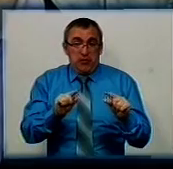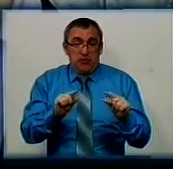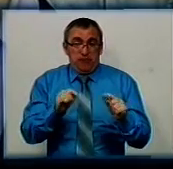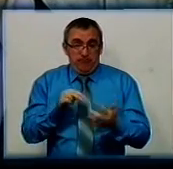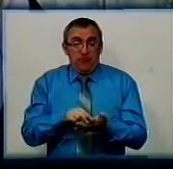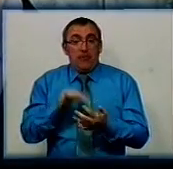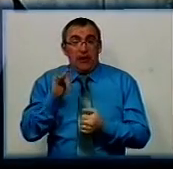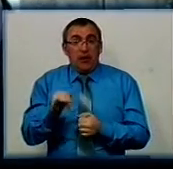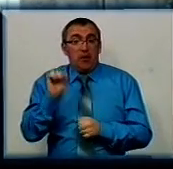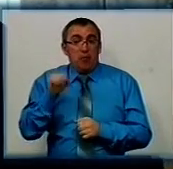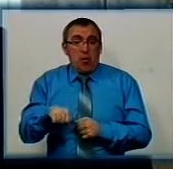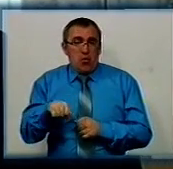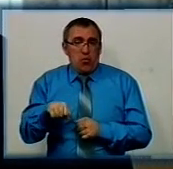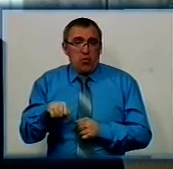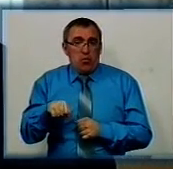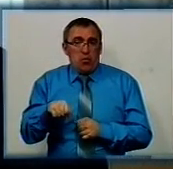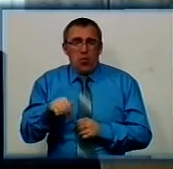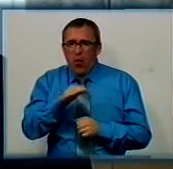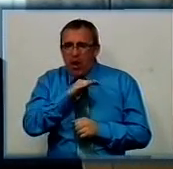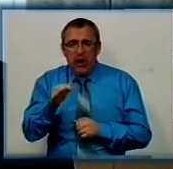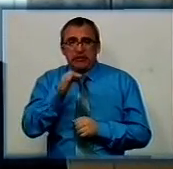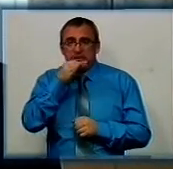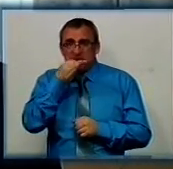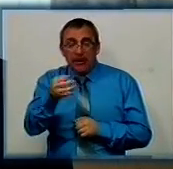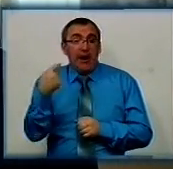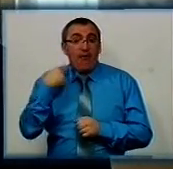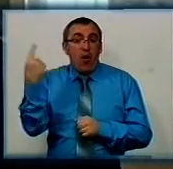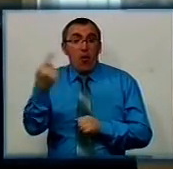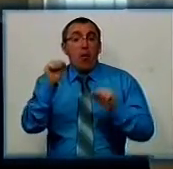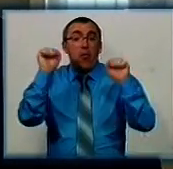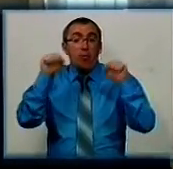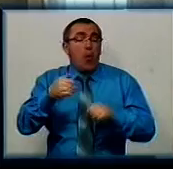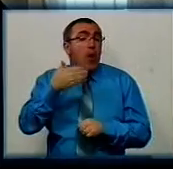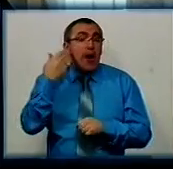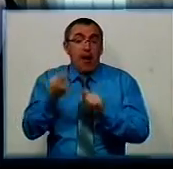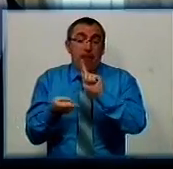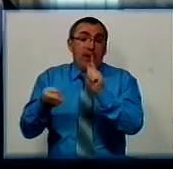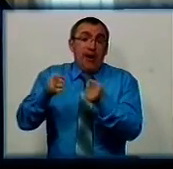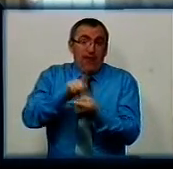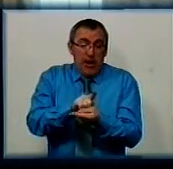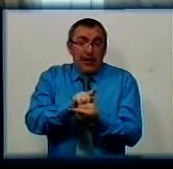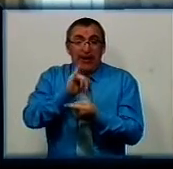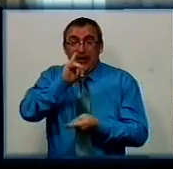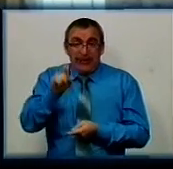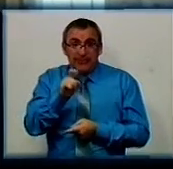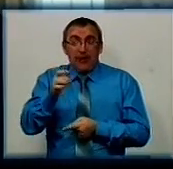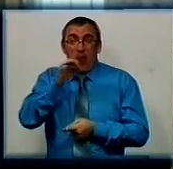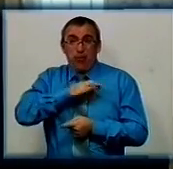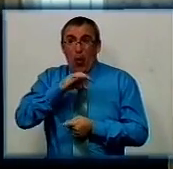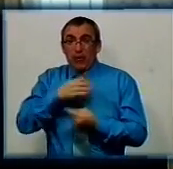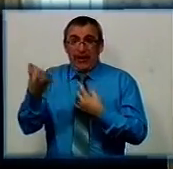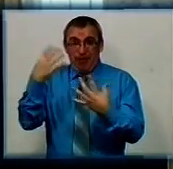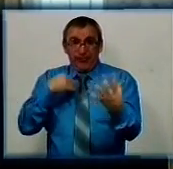навіть я можу вам гарантированно сказати, що Кривоградська область може легко превратитися з потребителя